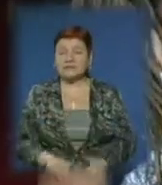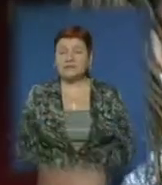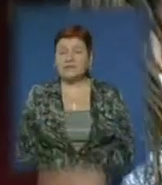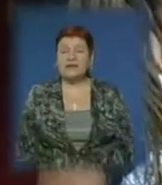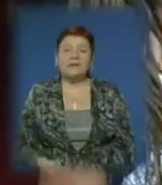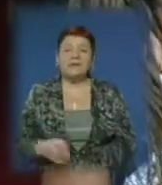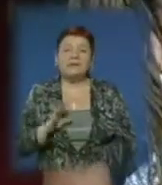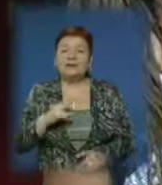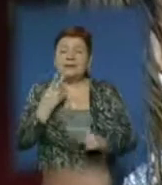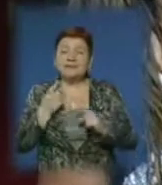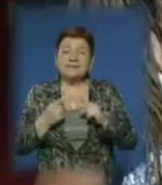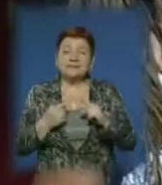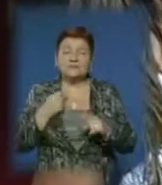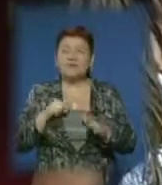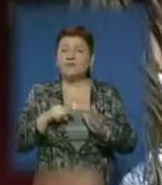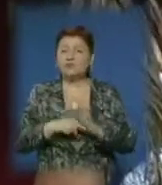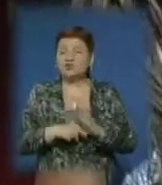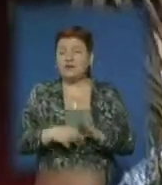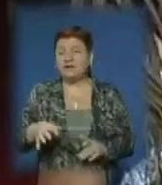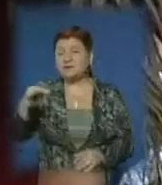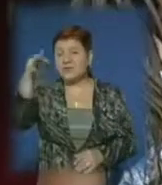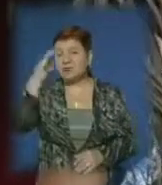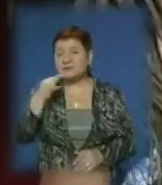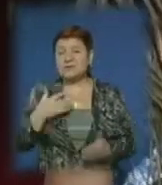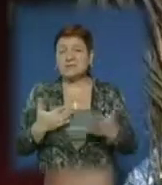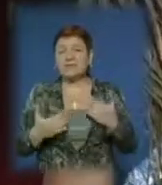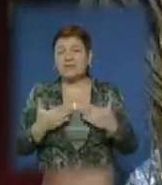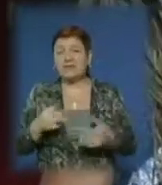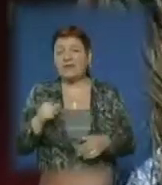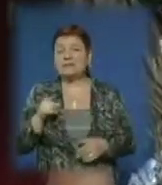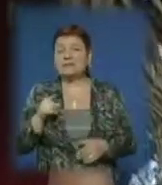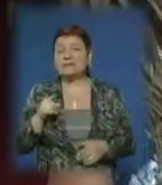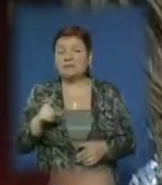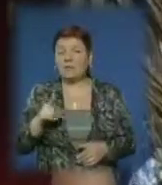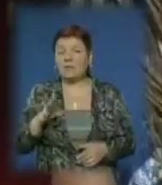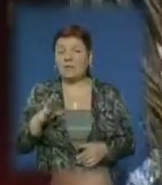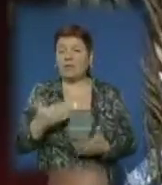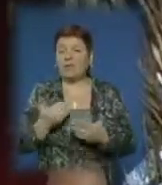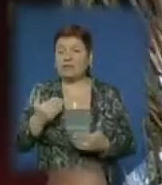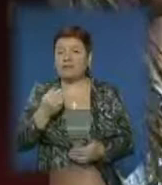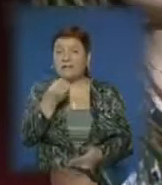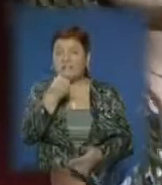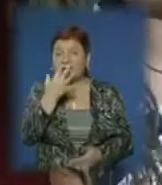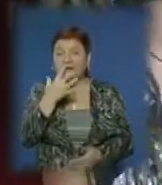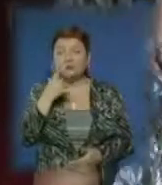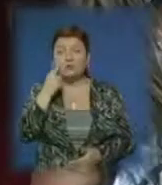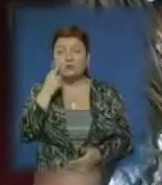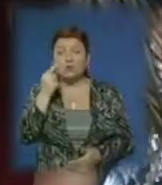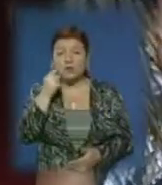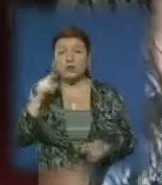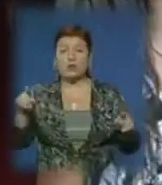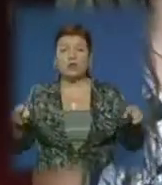Не завжди вгадується якась буквальність, але це було від квітки і бджоли до